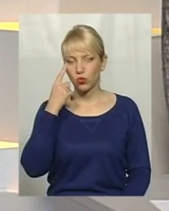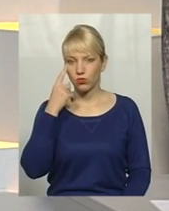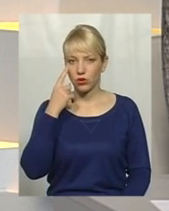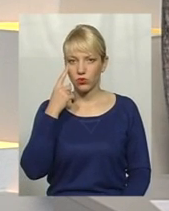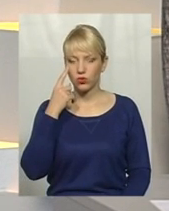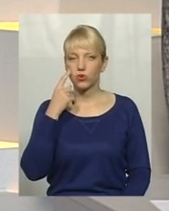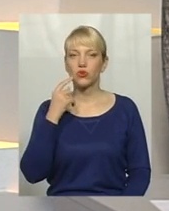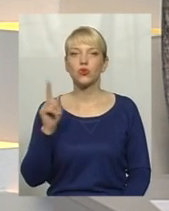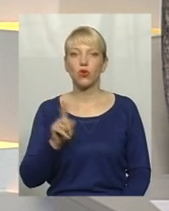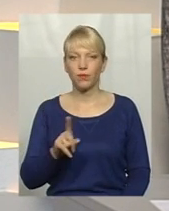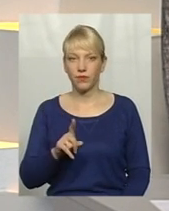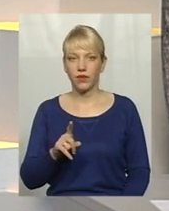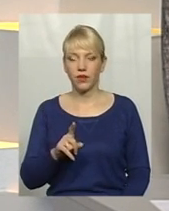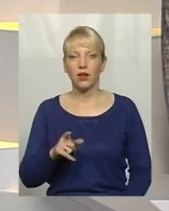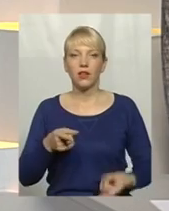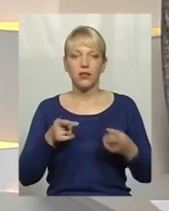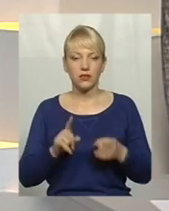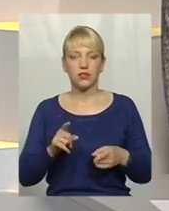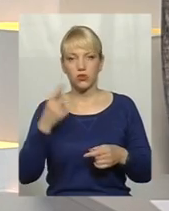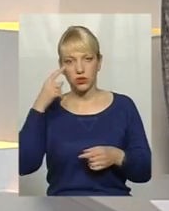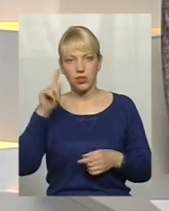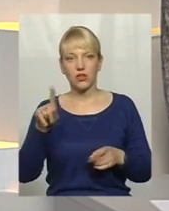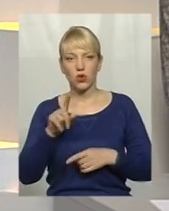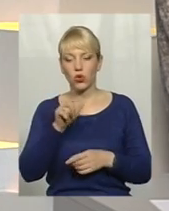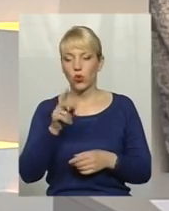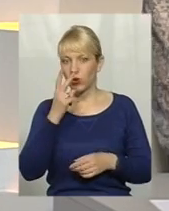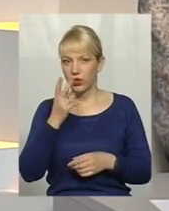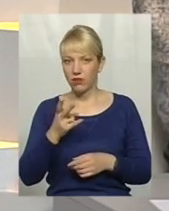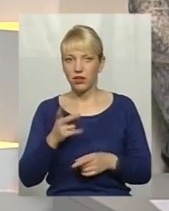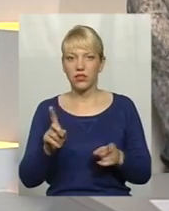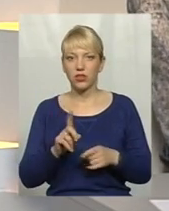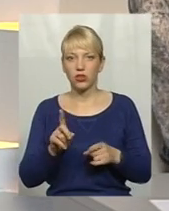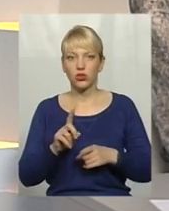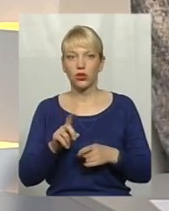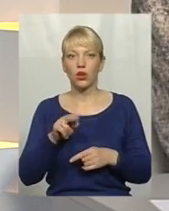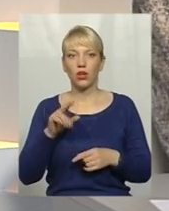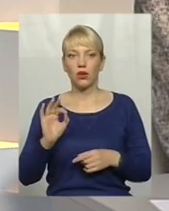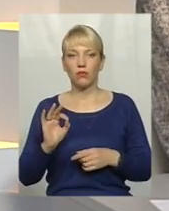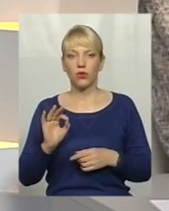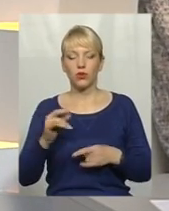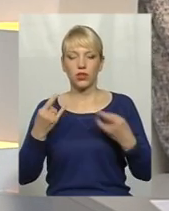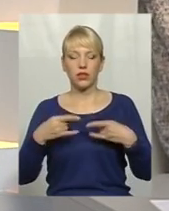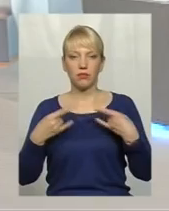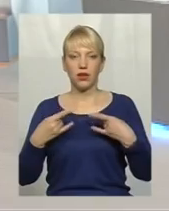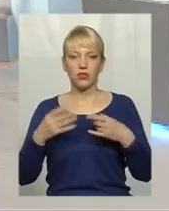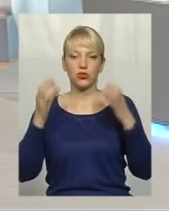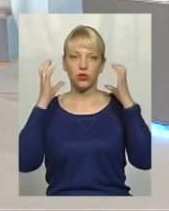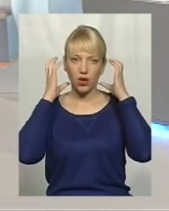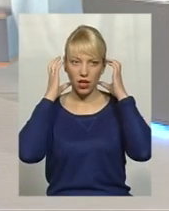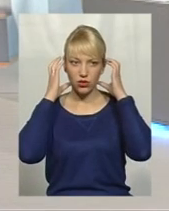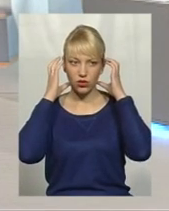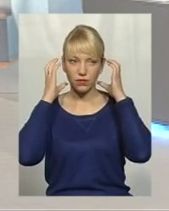дійсно, знаєте, люди дивляться, що по телебачі, по радіо